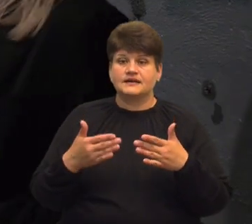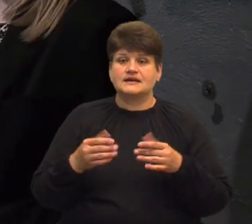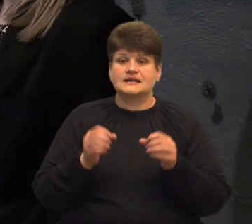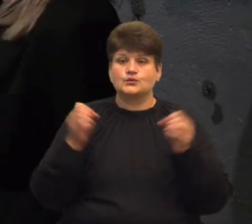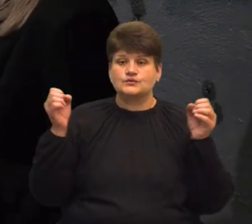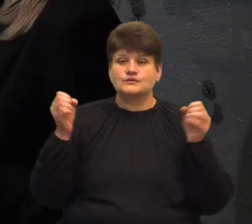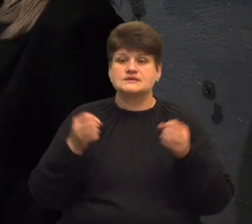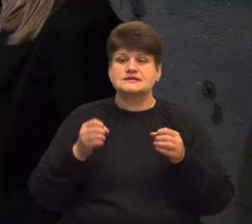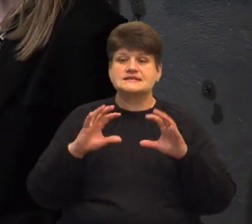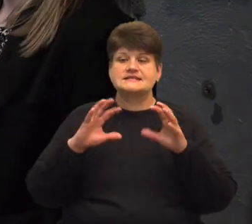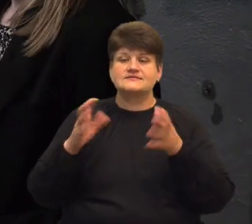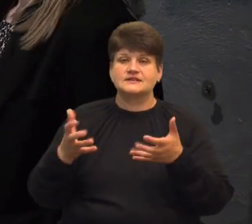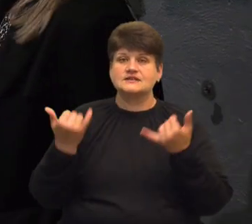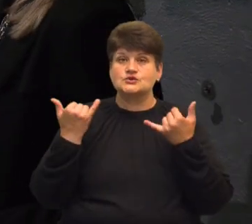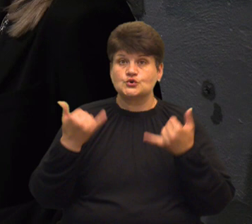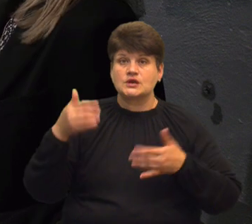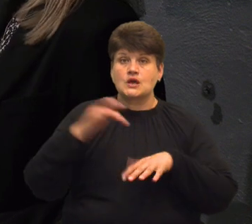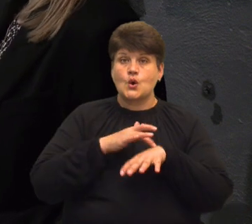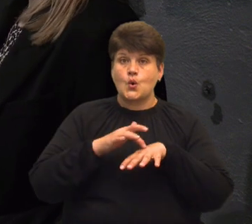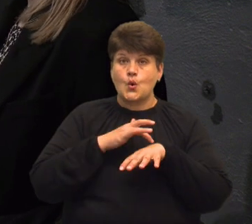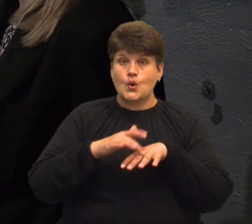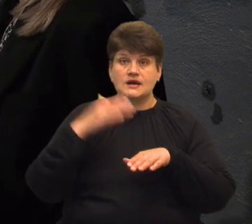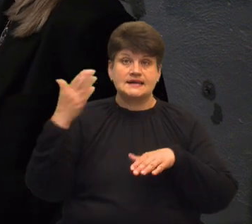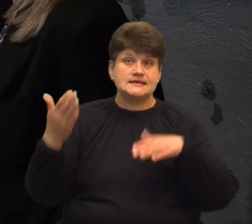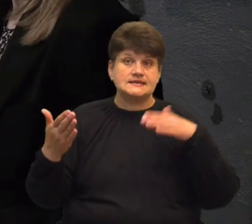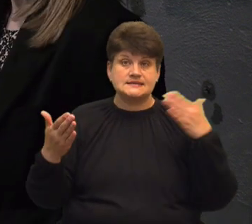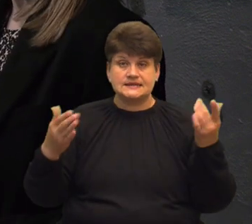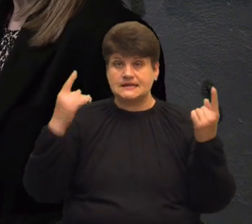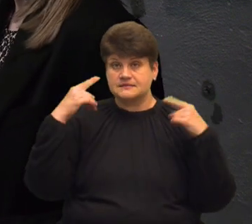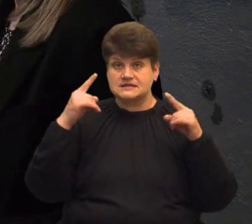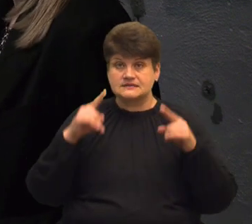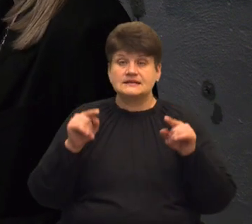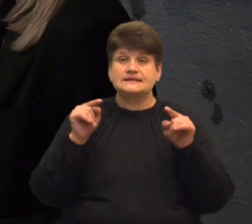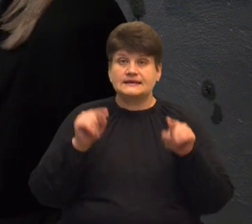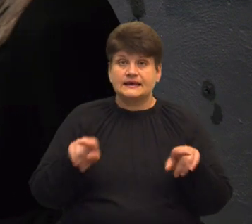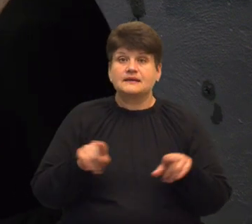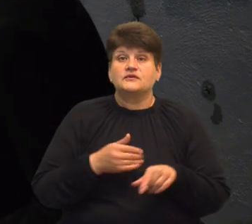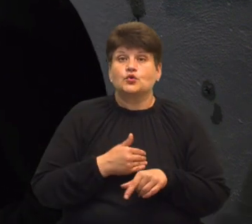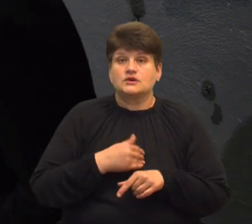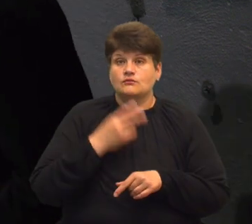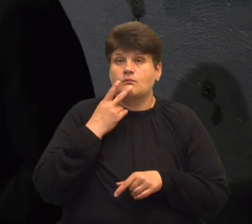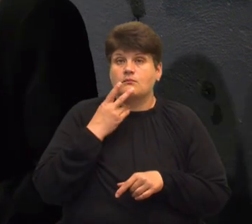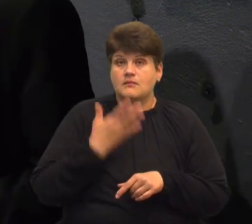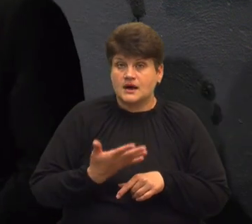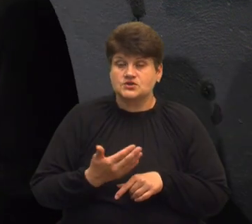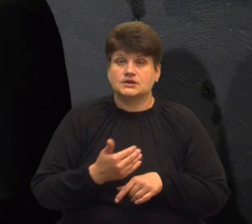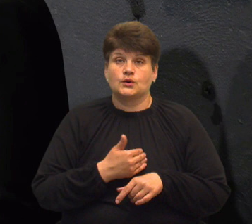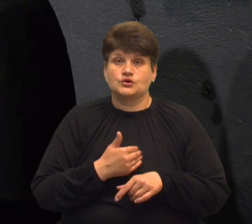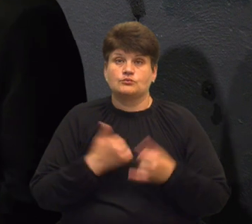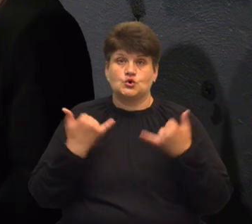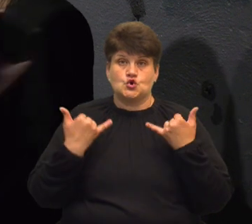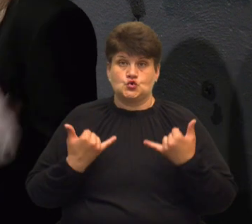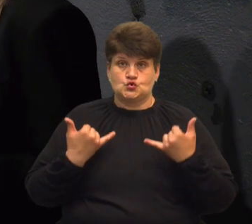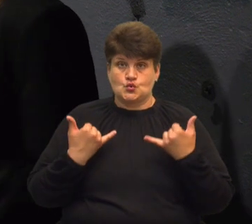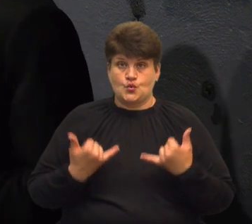стіни і мистецтво таке, яким би він хотів його бачити і таке, яким би він хотів його сьогодні